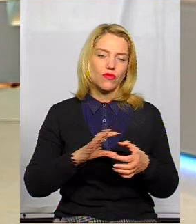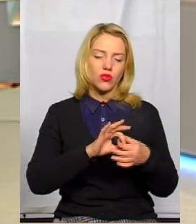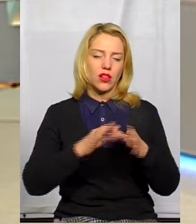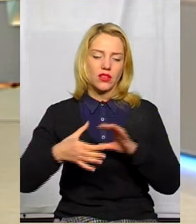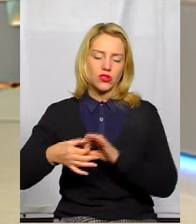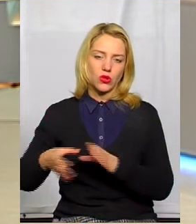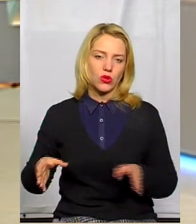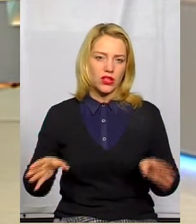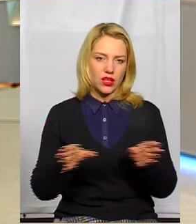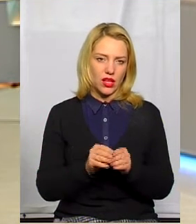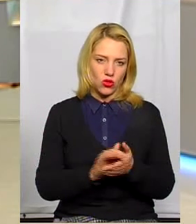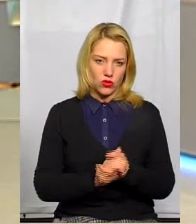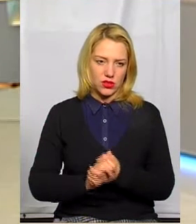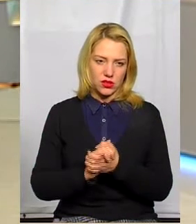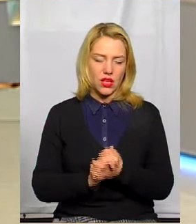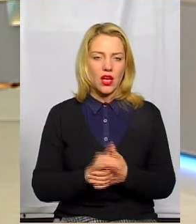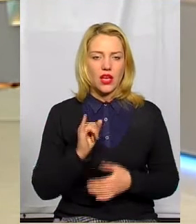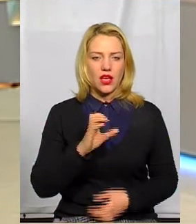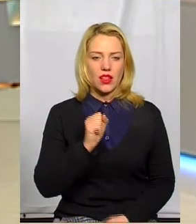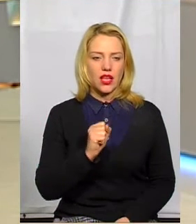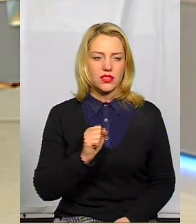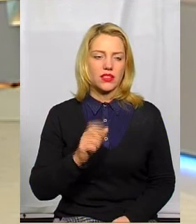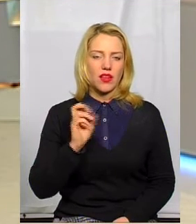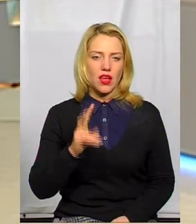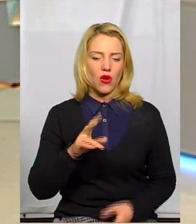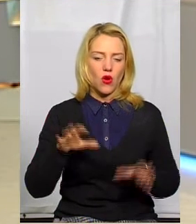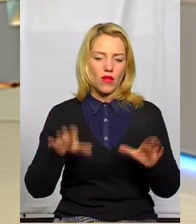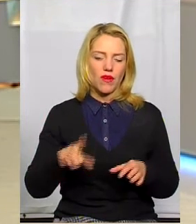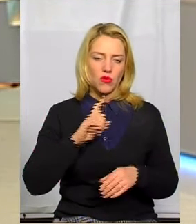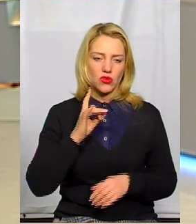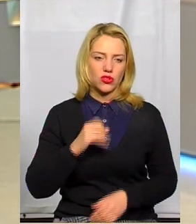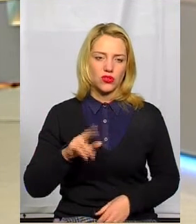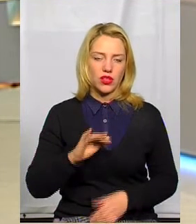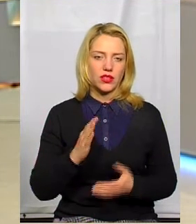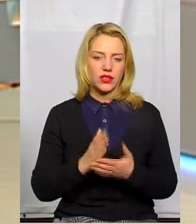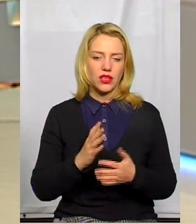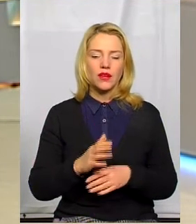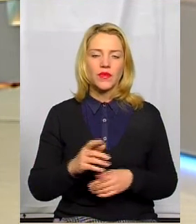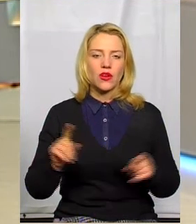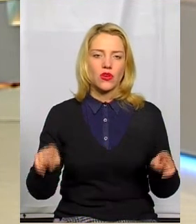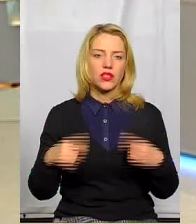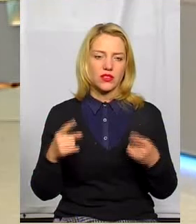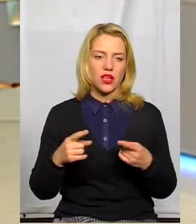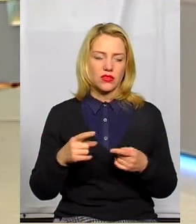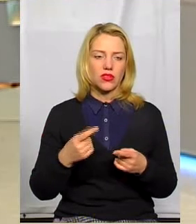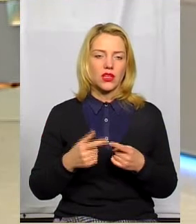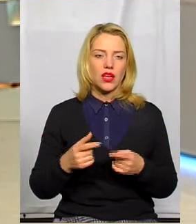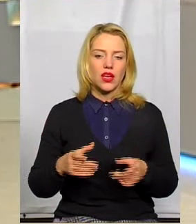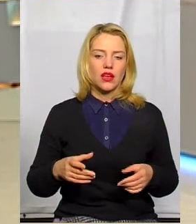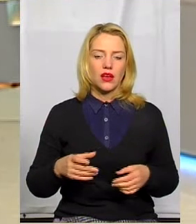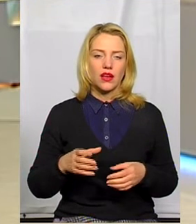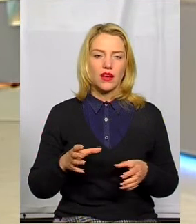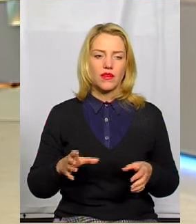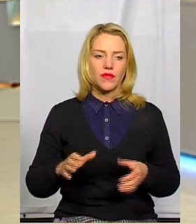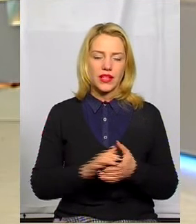поспіль. Ви, Анастасія, як голова молодіжної ради, так, безпосередньо є організаторкою ланцюга єдності у